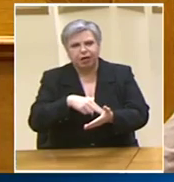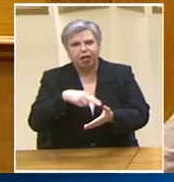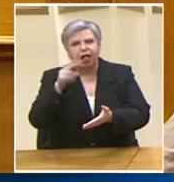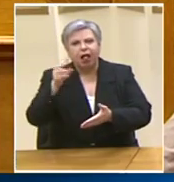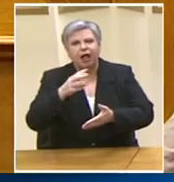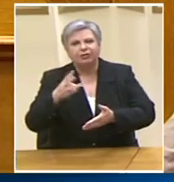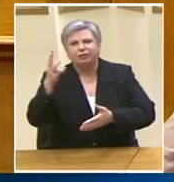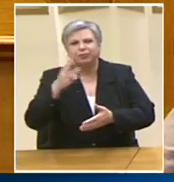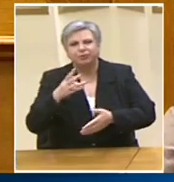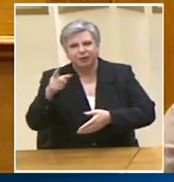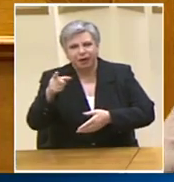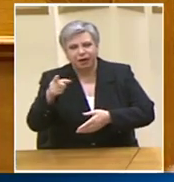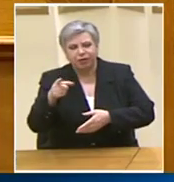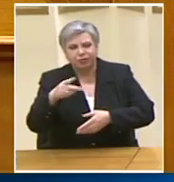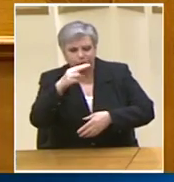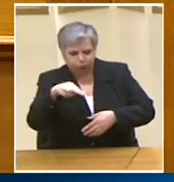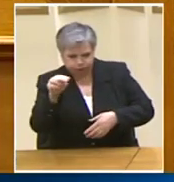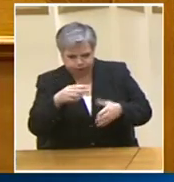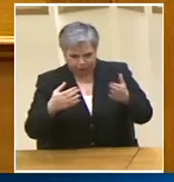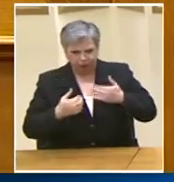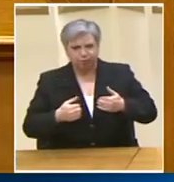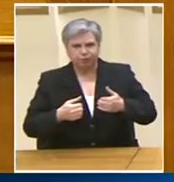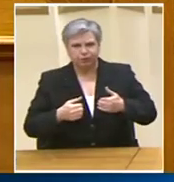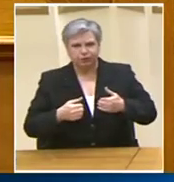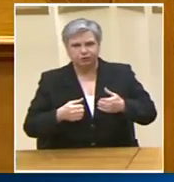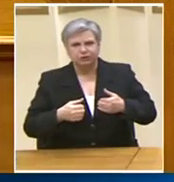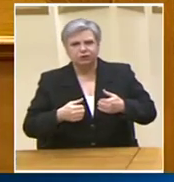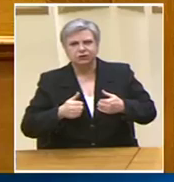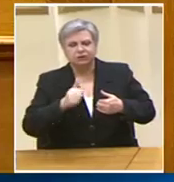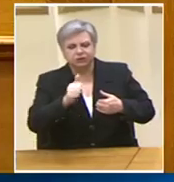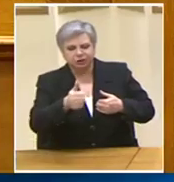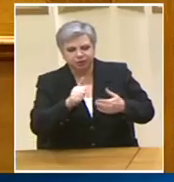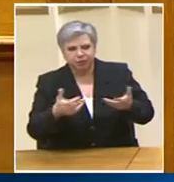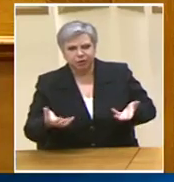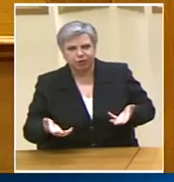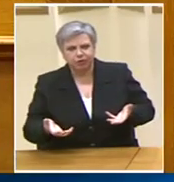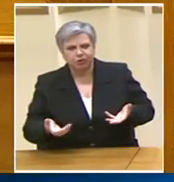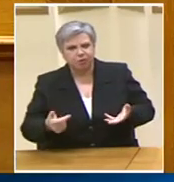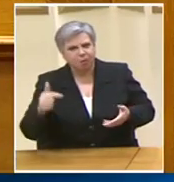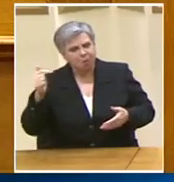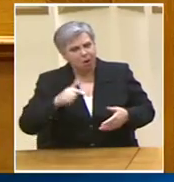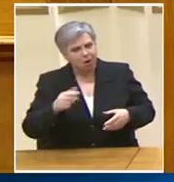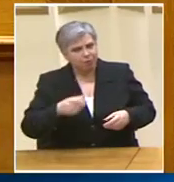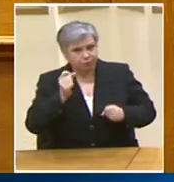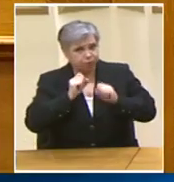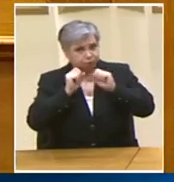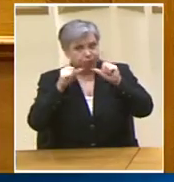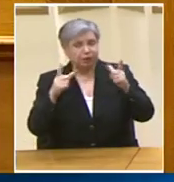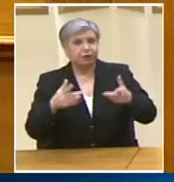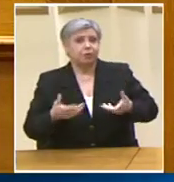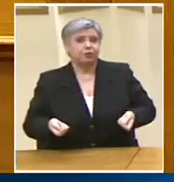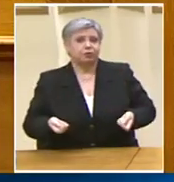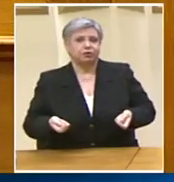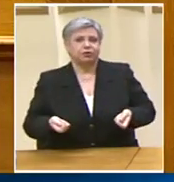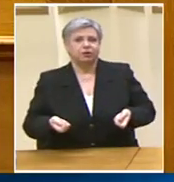το απορρίπταν Που προέβλεπε τη μείωση των πλεονασμάτων Κατά 1% από το 2020 και μετά Και βεβαίως